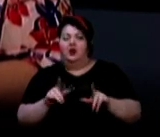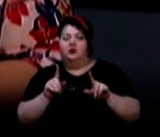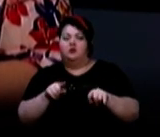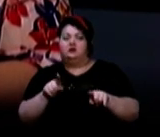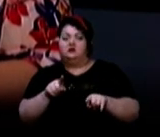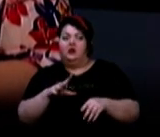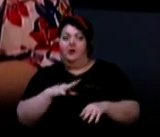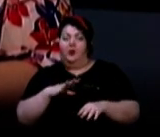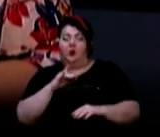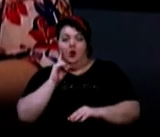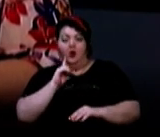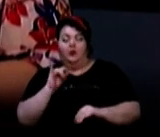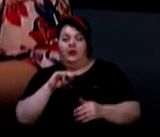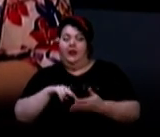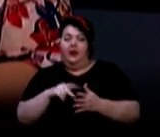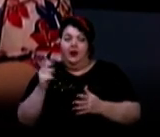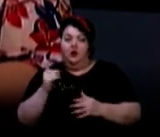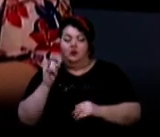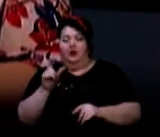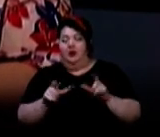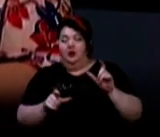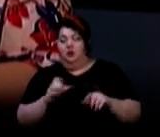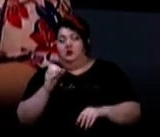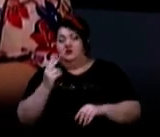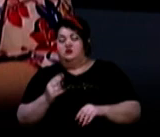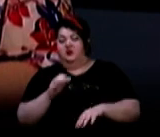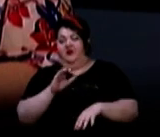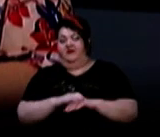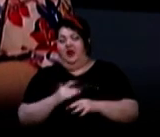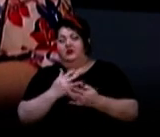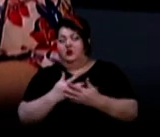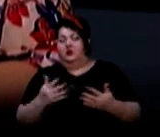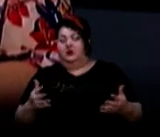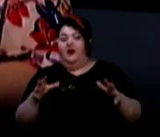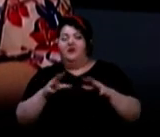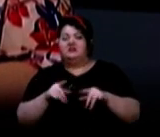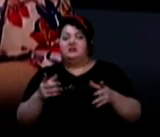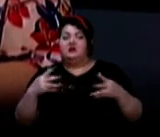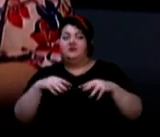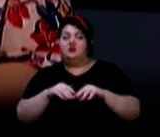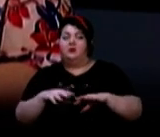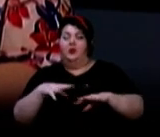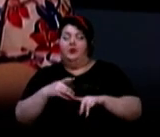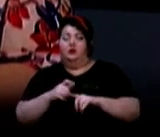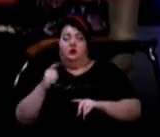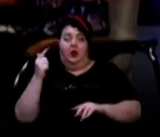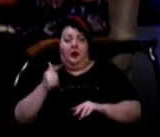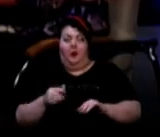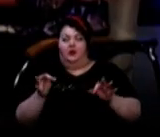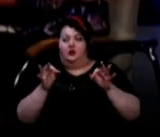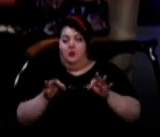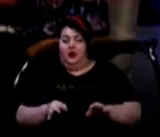було комфортно і економіки, і людям, і соціальним факторам різним, так? Щоб все це в соокупності було досить грамотно і правильно,